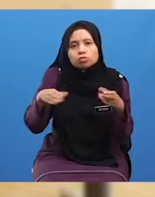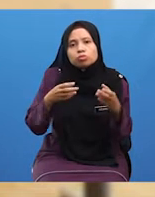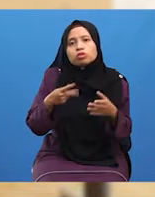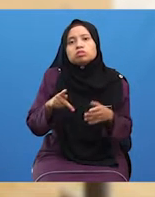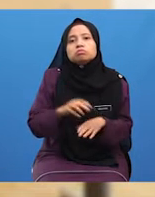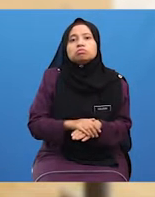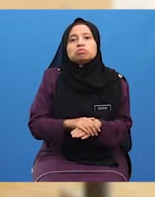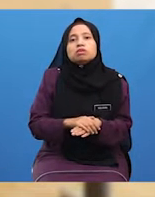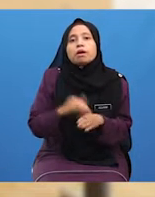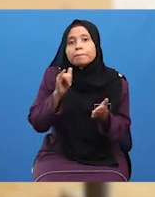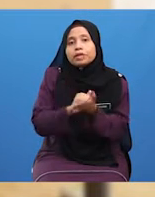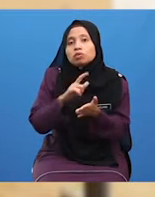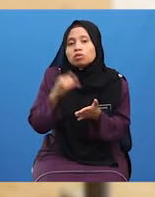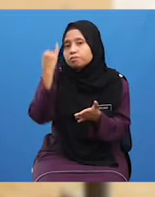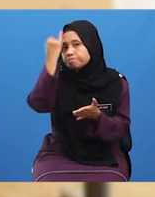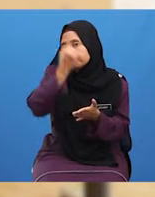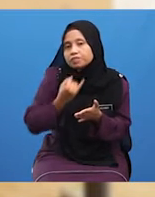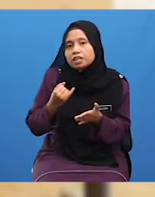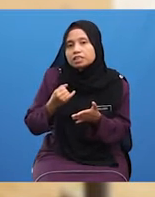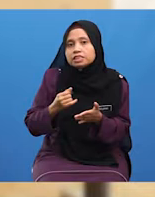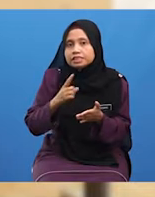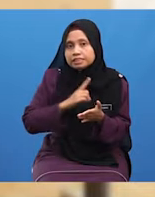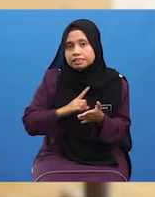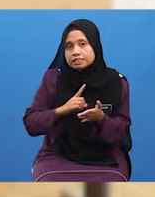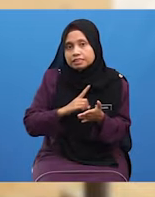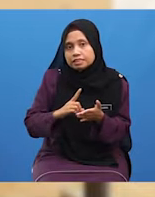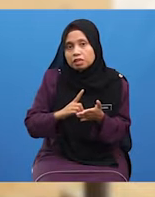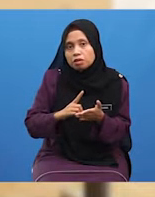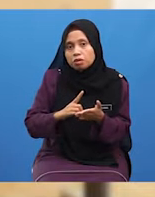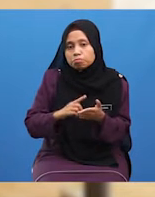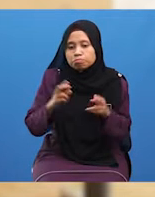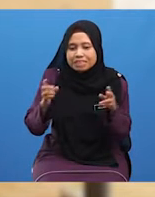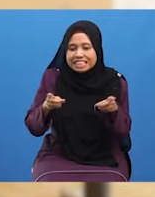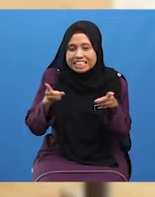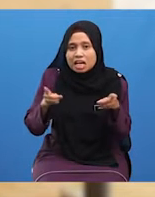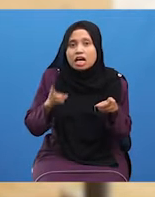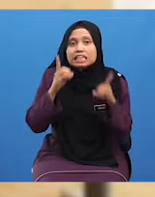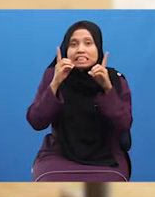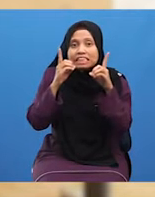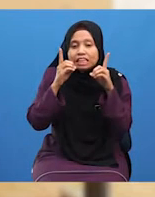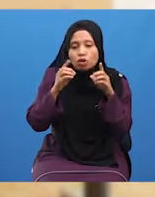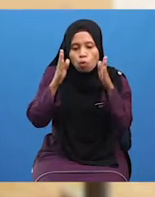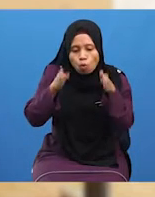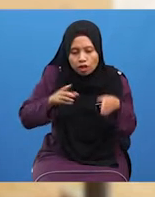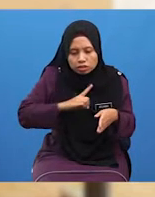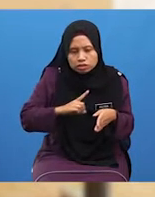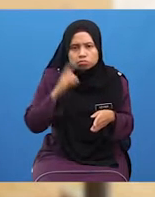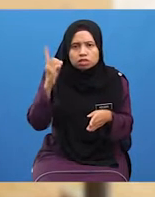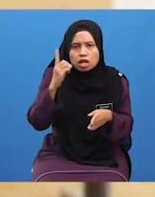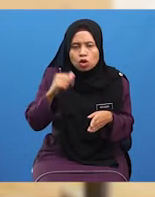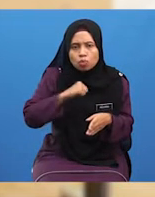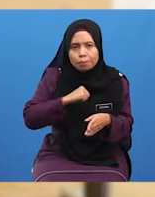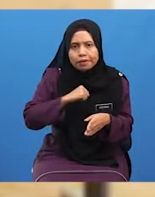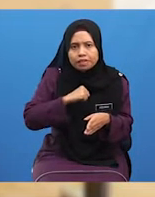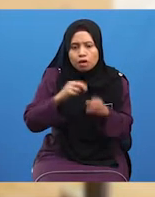Begitulah Indahnya Agama Islam Mendidik Umat Manusia Agar Sentiasa